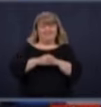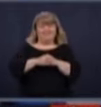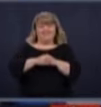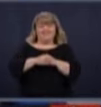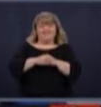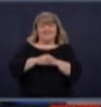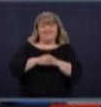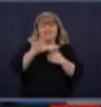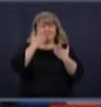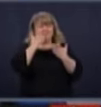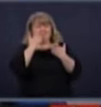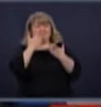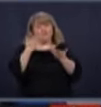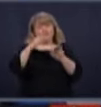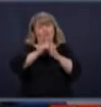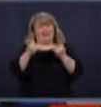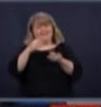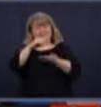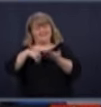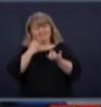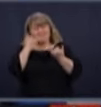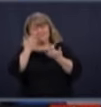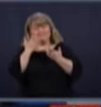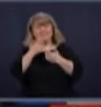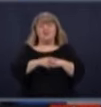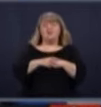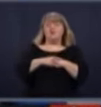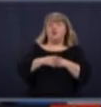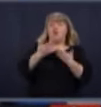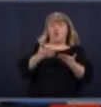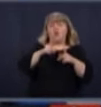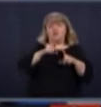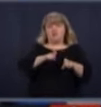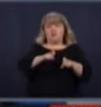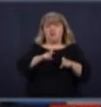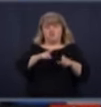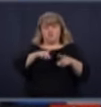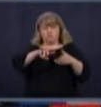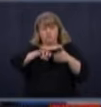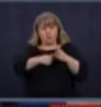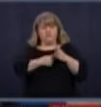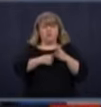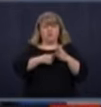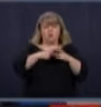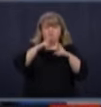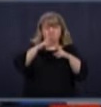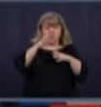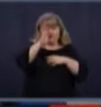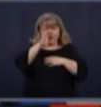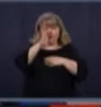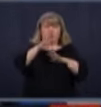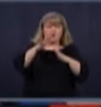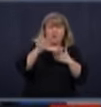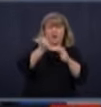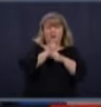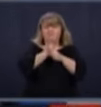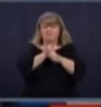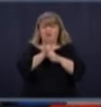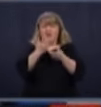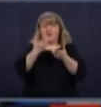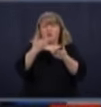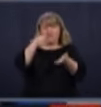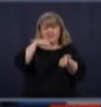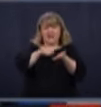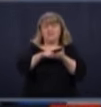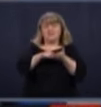Le test vient d'être homologué et les équipes sont en cours de processus, de recrutement, etc. Il y déjà des données, des analyses qui se font à IMA,